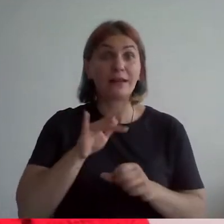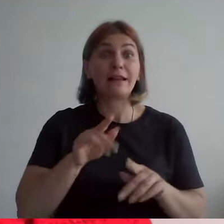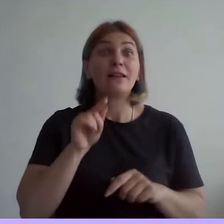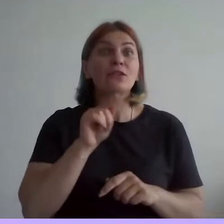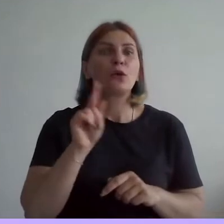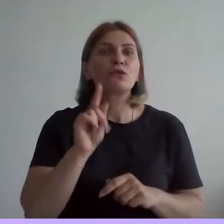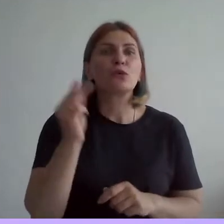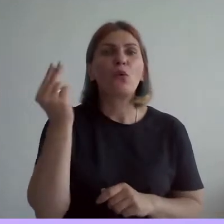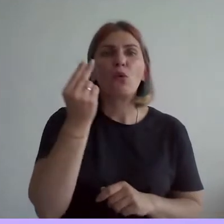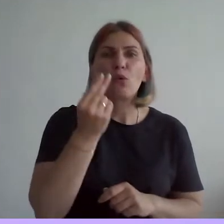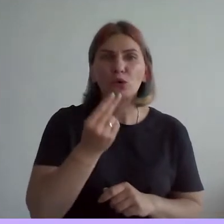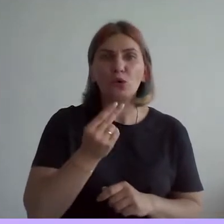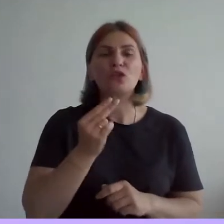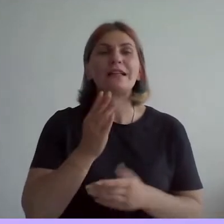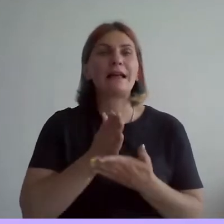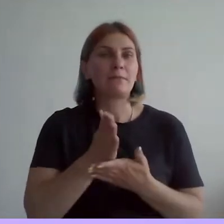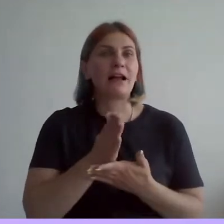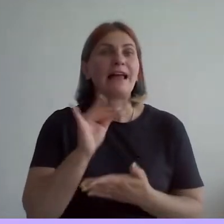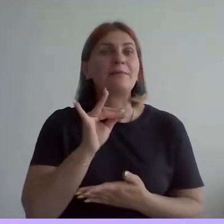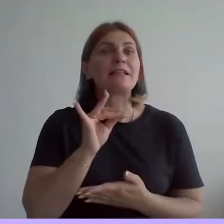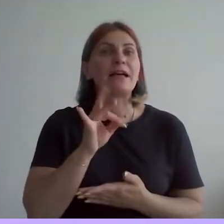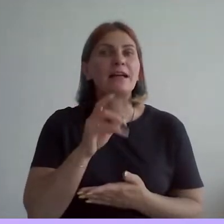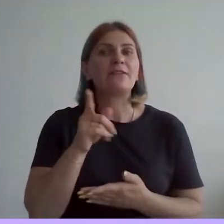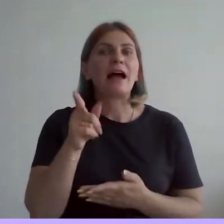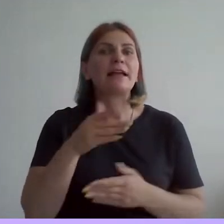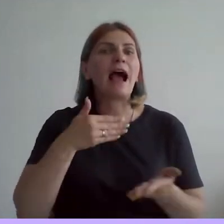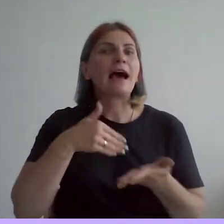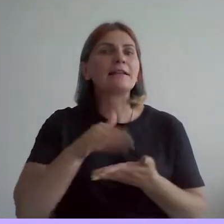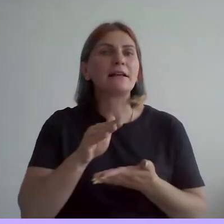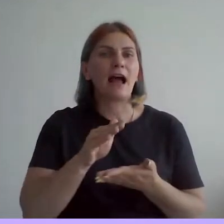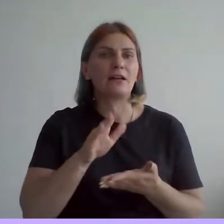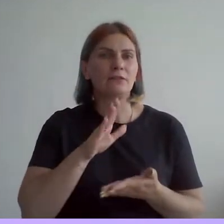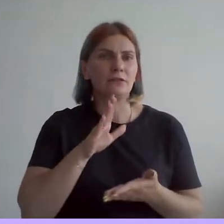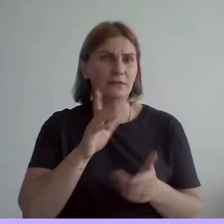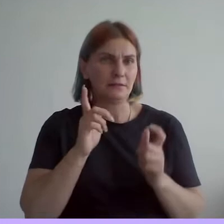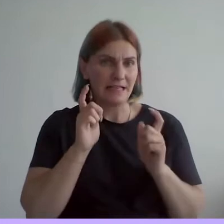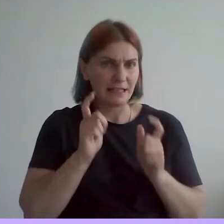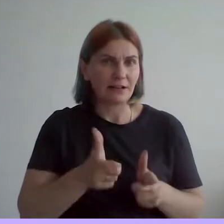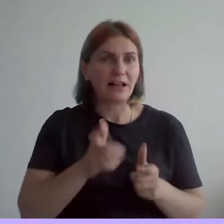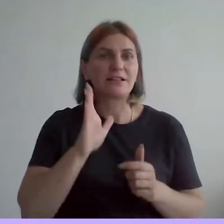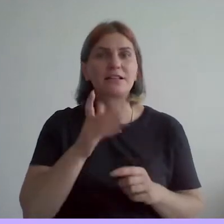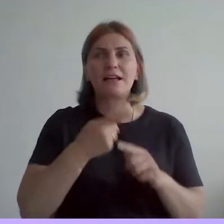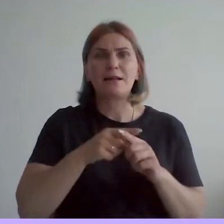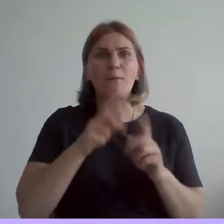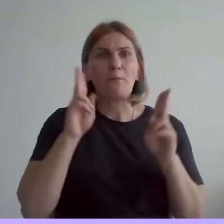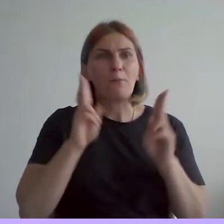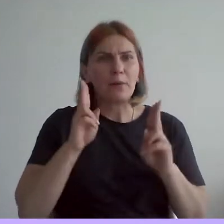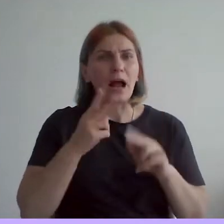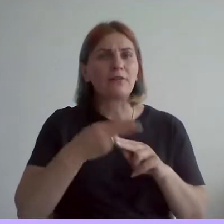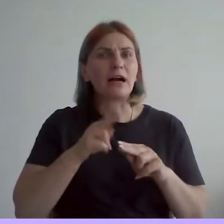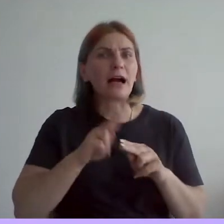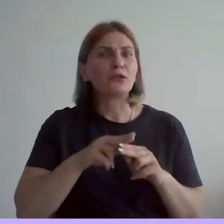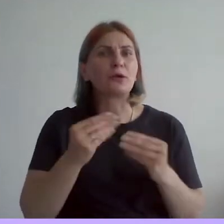художники-импрессионисты отказывались мириться с канонами, которые в тот момент задавала, на